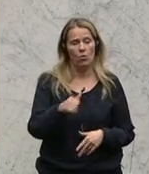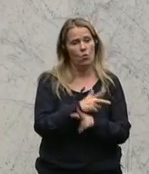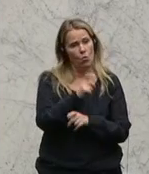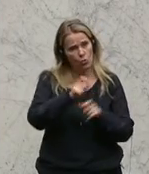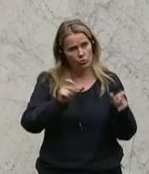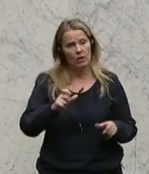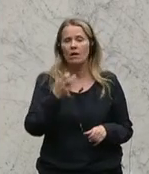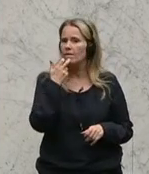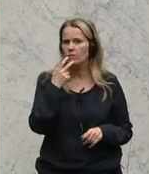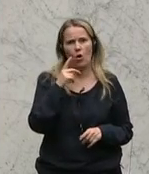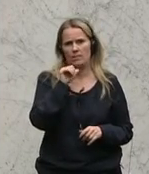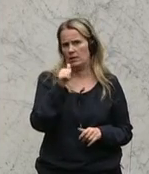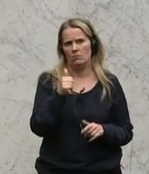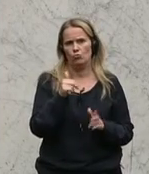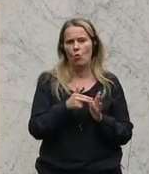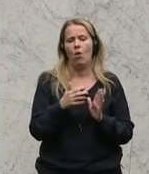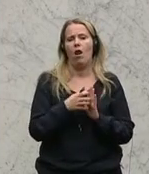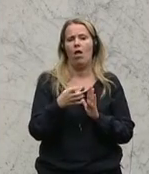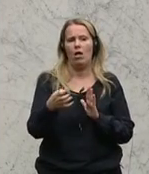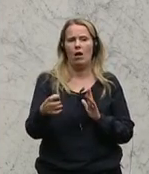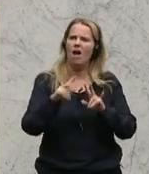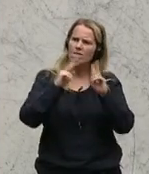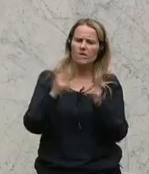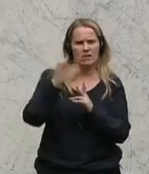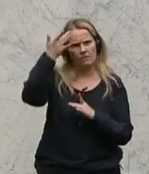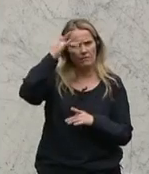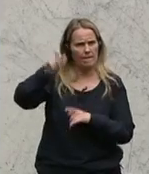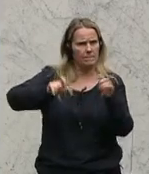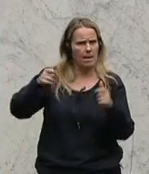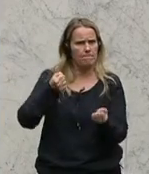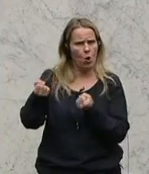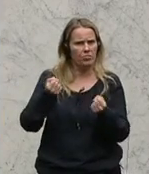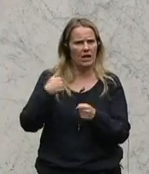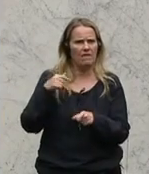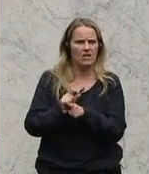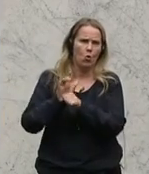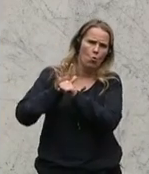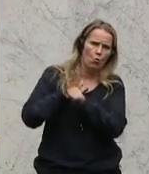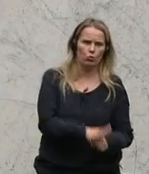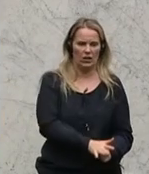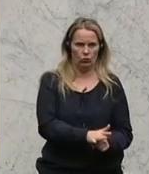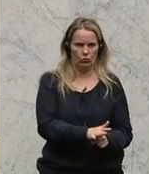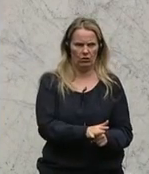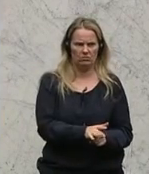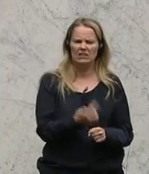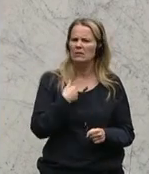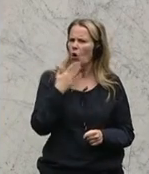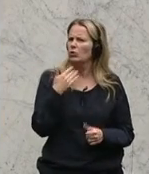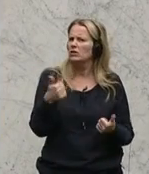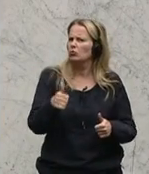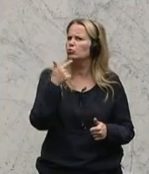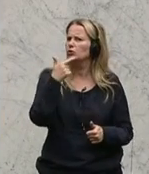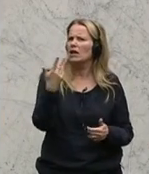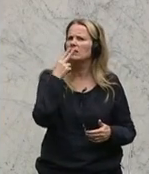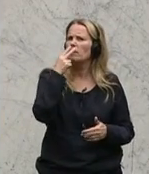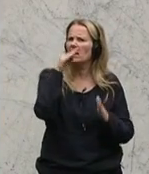Österreicher wollen sich auch nicht länger von weltfremden Politikern unterdrücken lassen. Und ich werde gleich ausführen, was das mit diesem